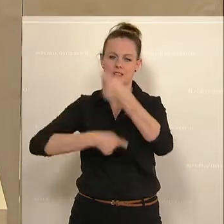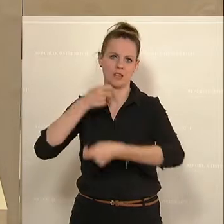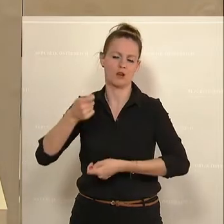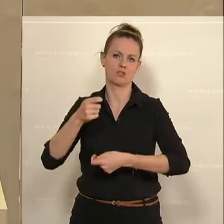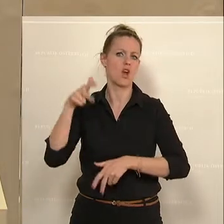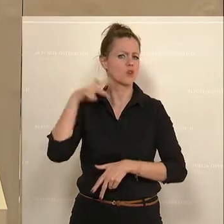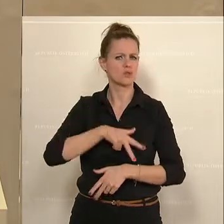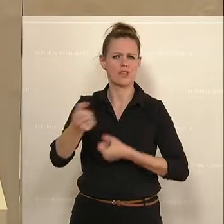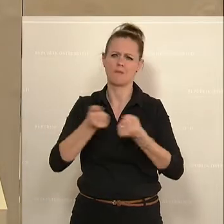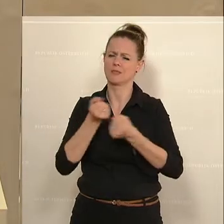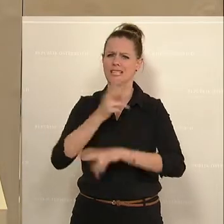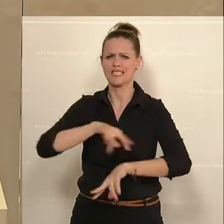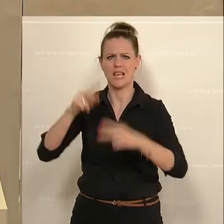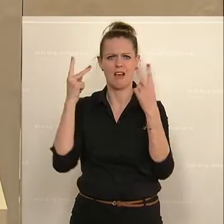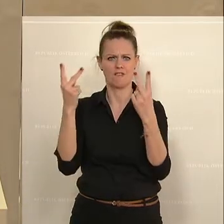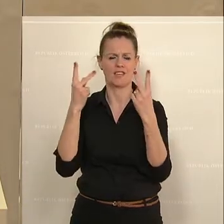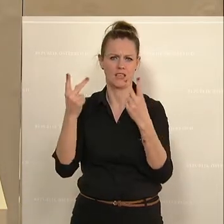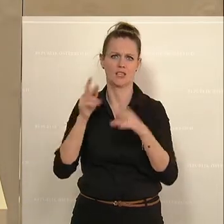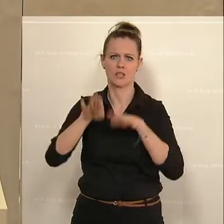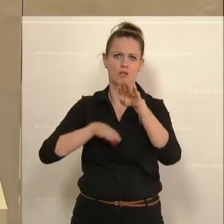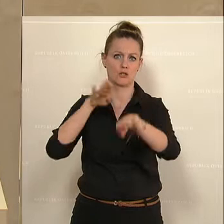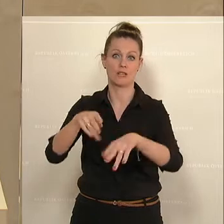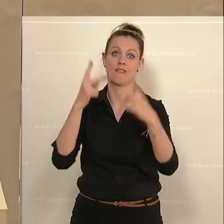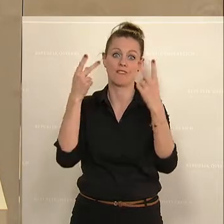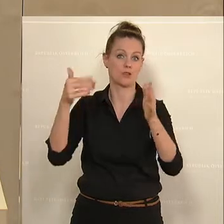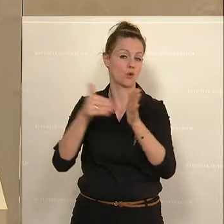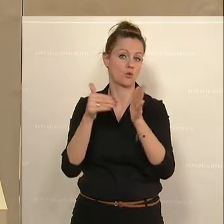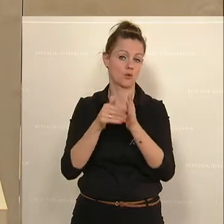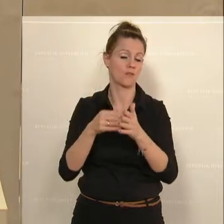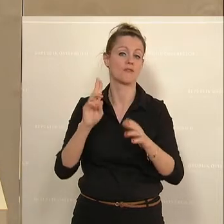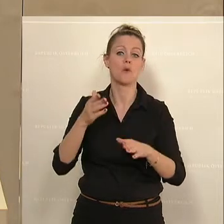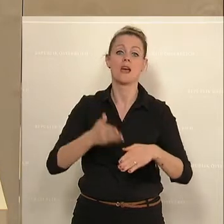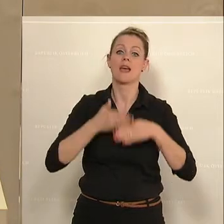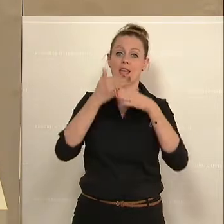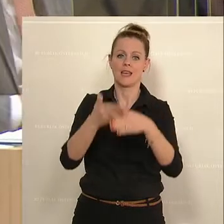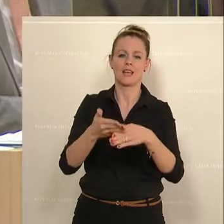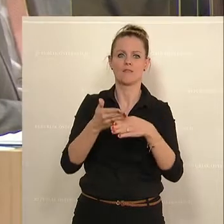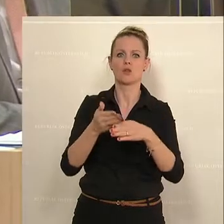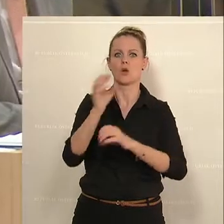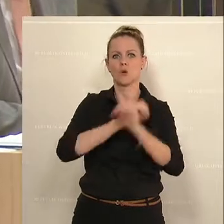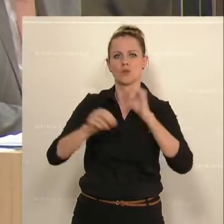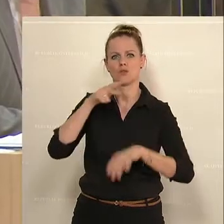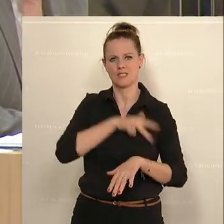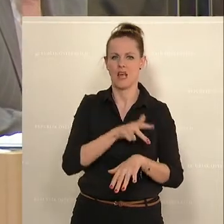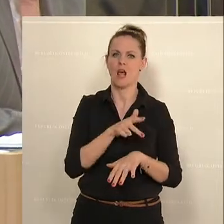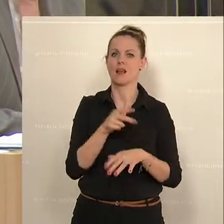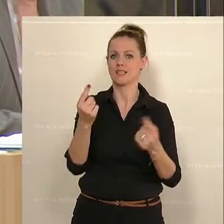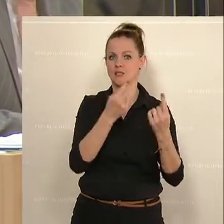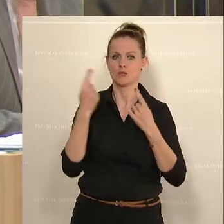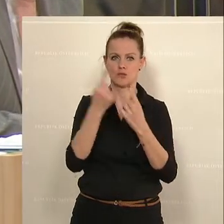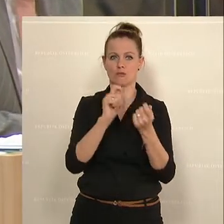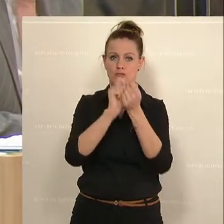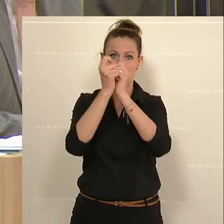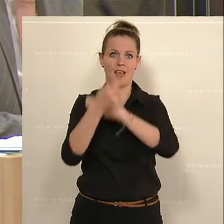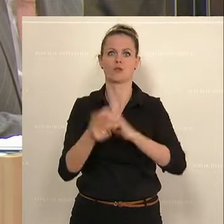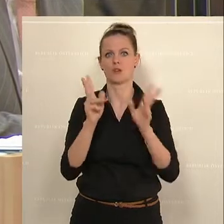Ein sozialpolitischer Meilenstein, der richtig und notwendig ist, weil er mithilft, die ökosoziale Transformation für die Menschen in Österreich umzusetzen.